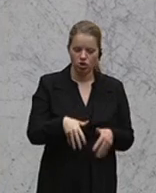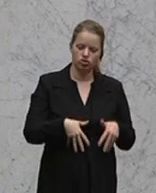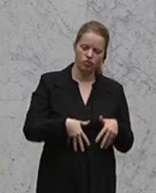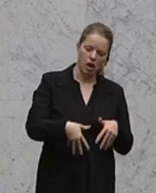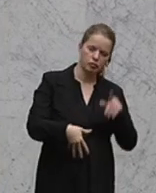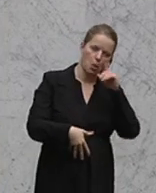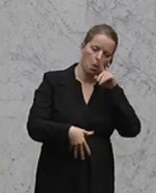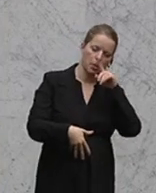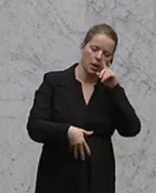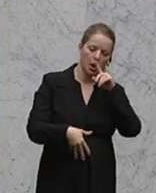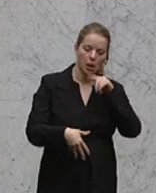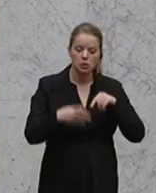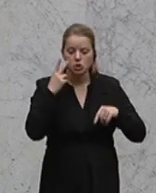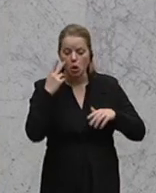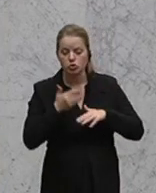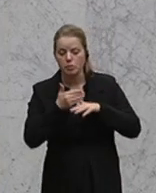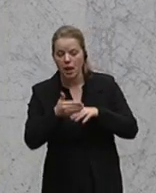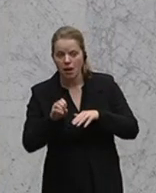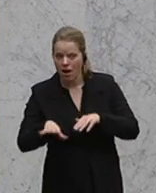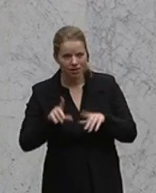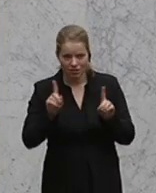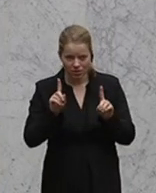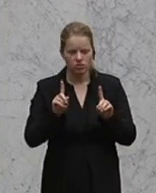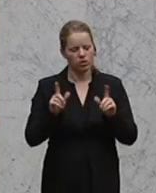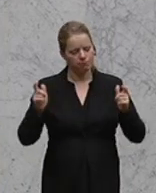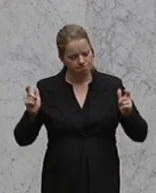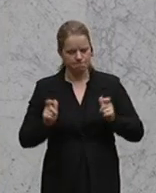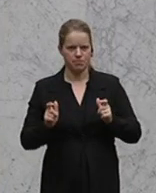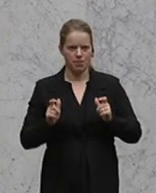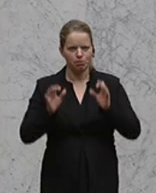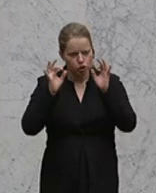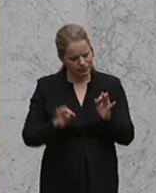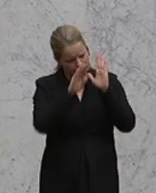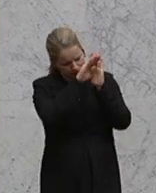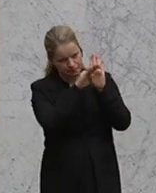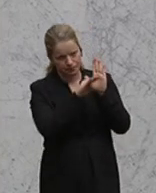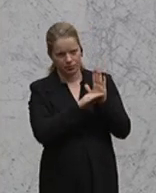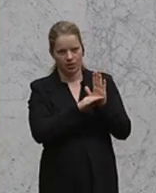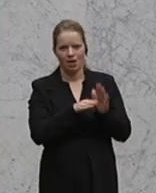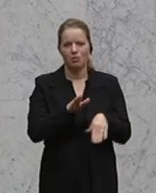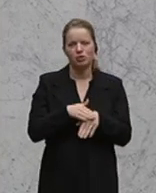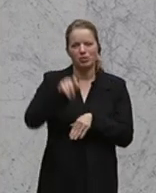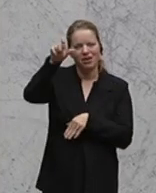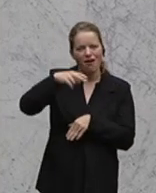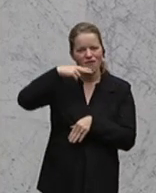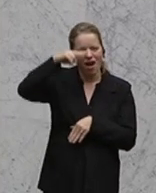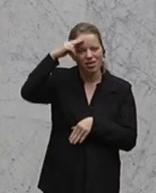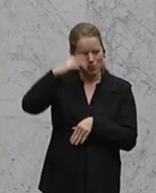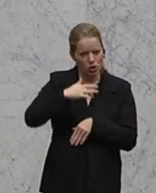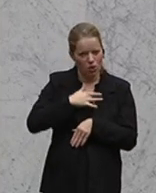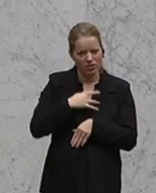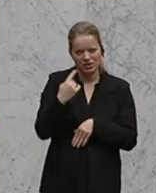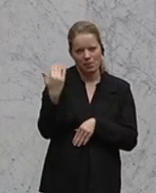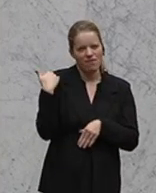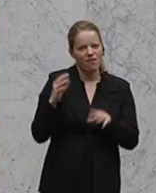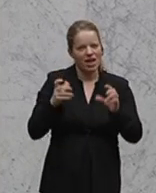einzugehen, in ganz eingeschränkten Fällen. nachdem der betroffene Vater das auch mit mir in einer Fernsehdiskussion gesagt